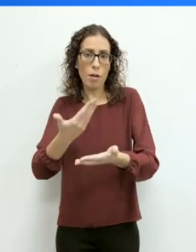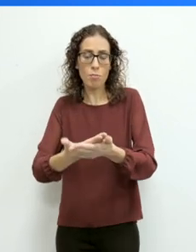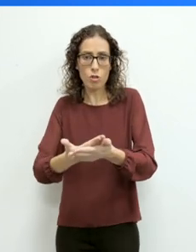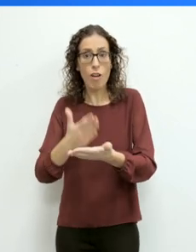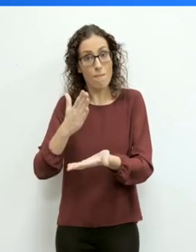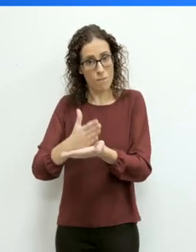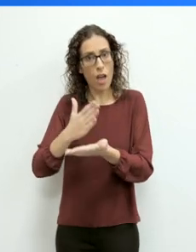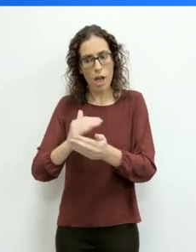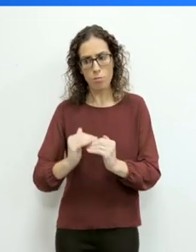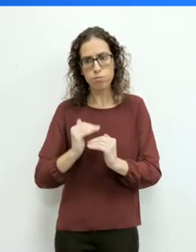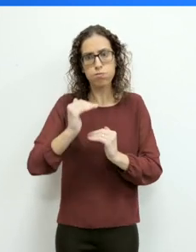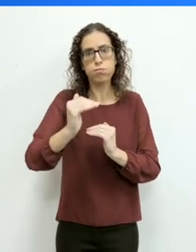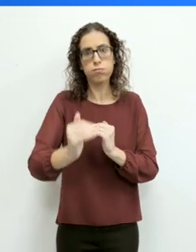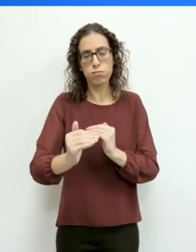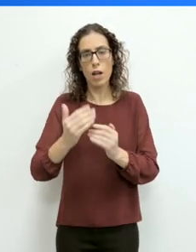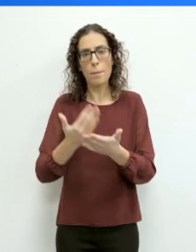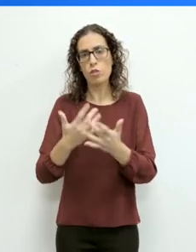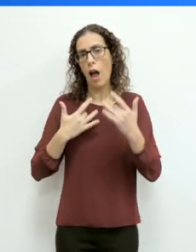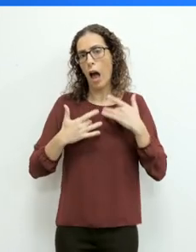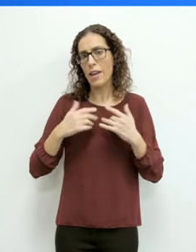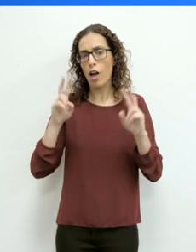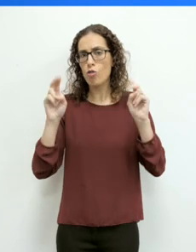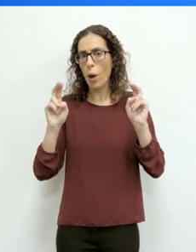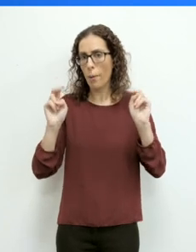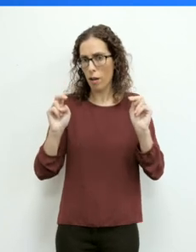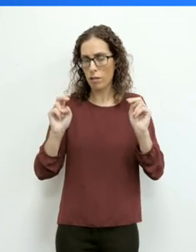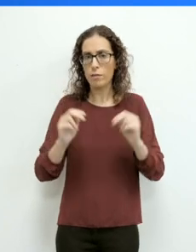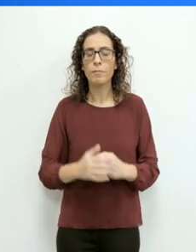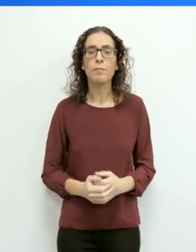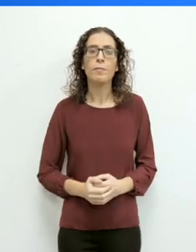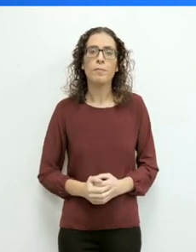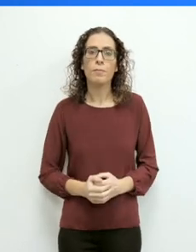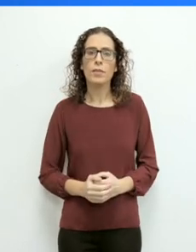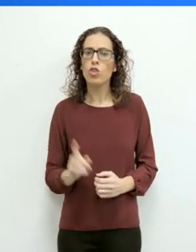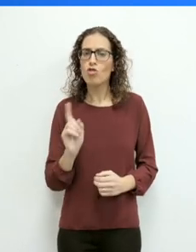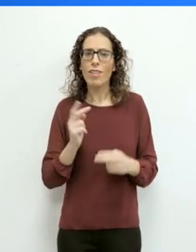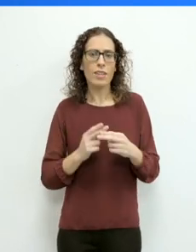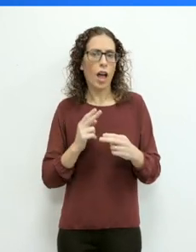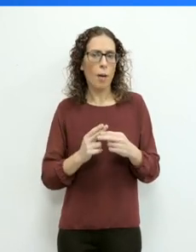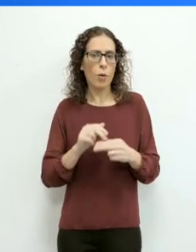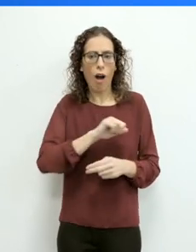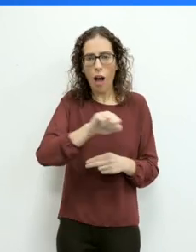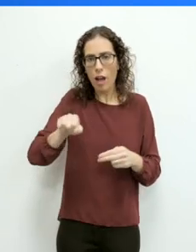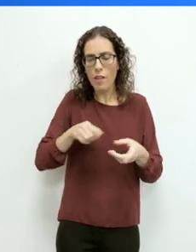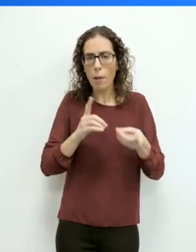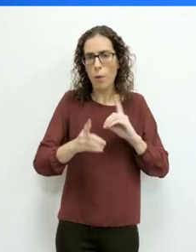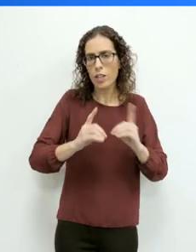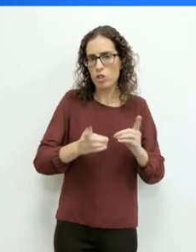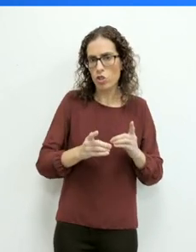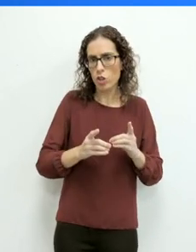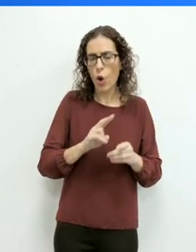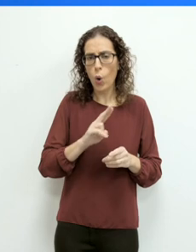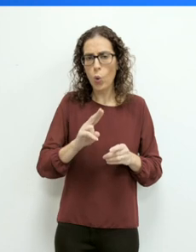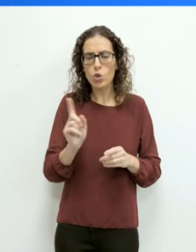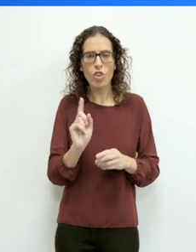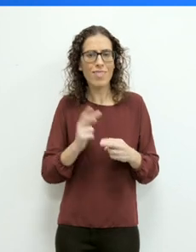ta-sew jiex ħajja normali u jimx l-quddim. Xħeddin namlu il-politiċi, pero xħeddin namlu għanka